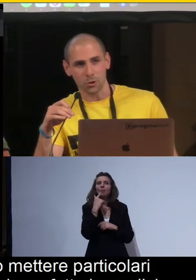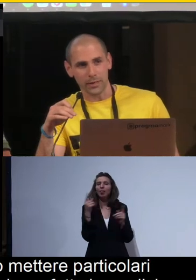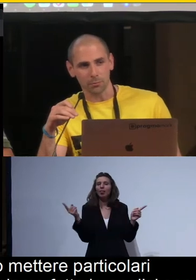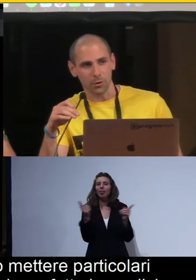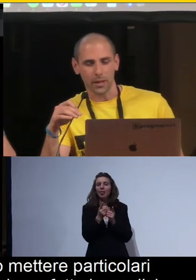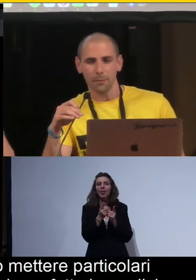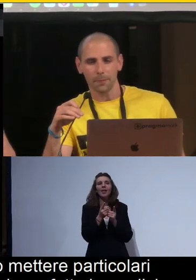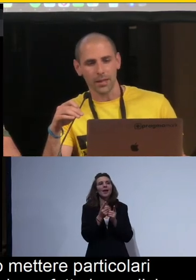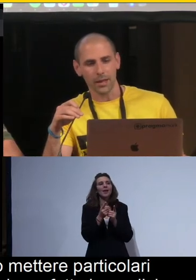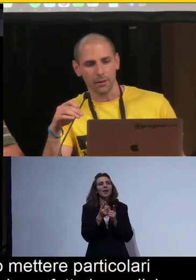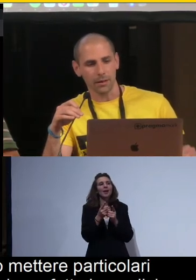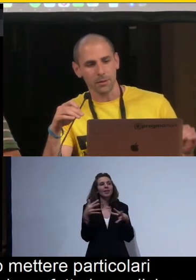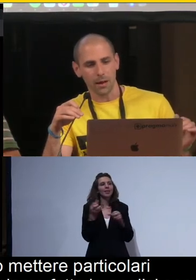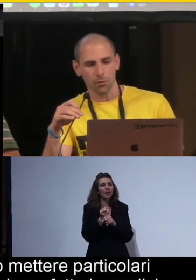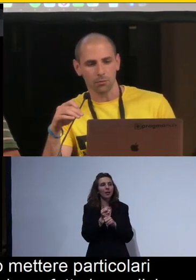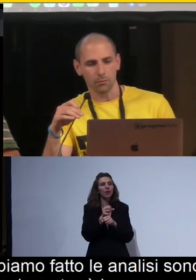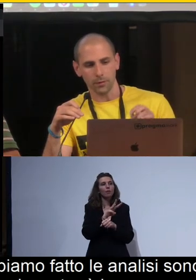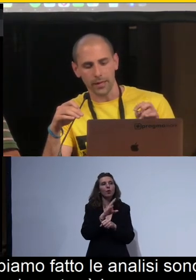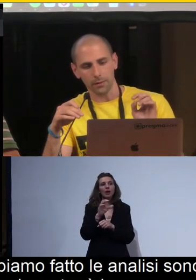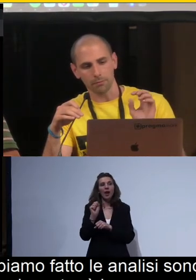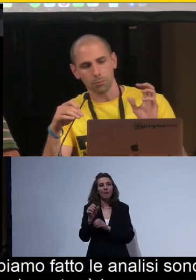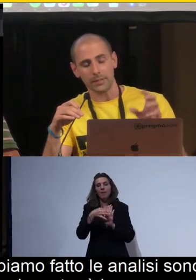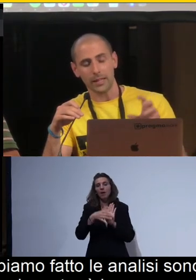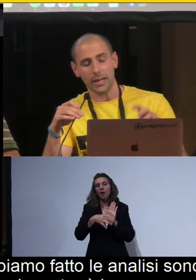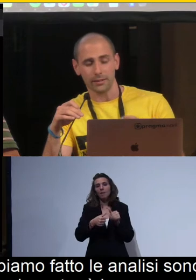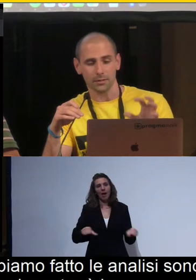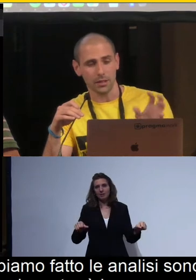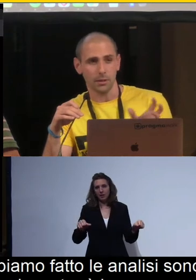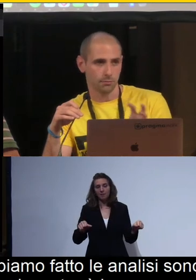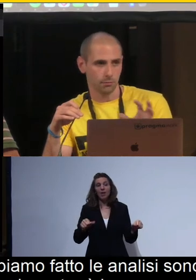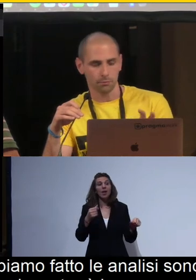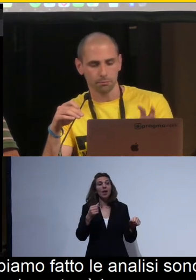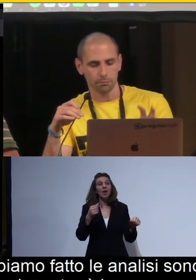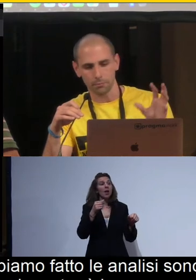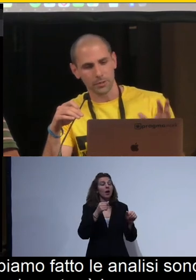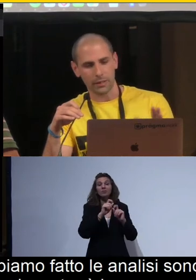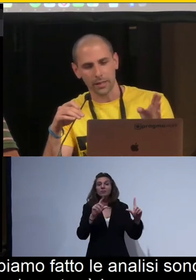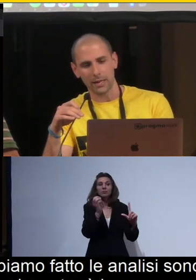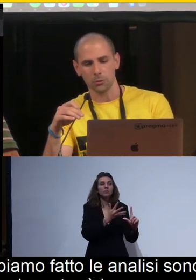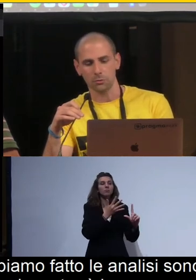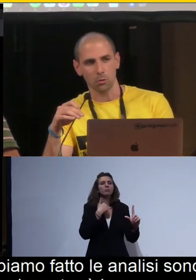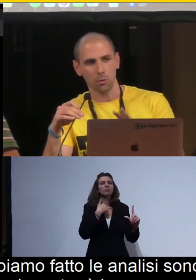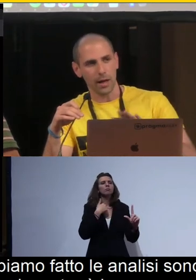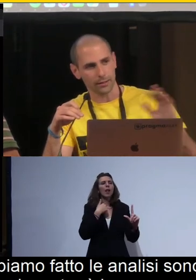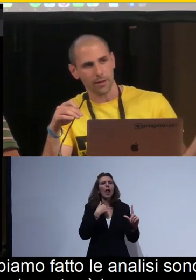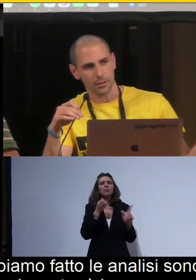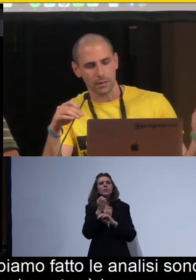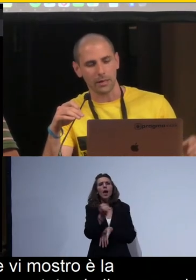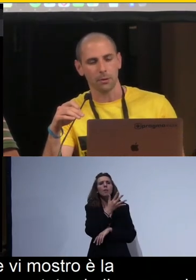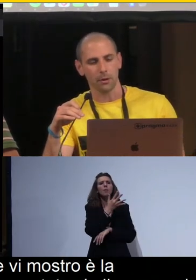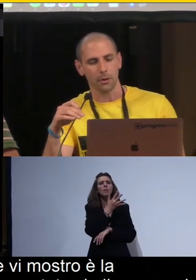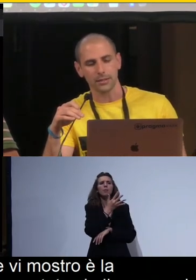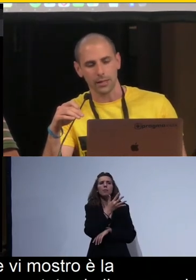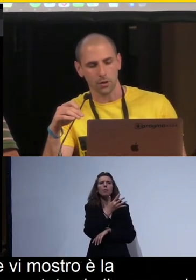che abbiamo preso come campione e l'abbiamo portata simile, cercando di rendere il più possibile uguale tra i vari